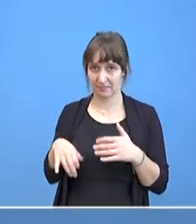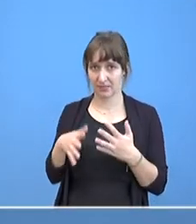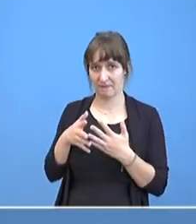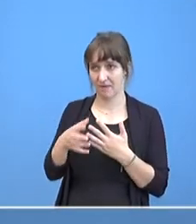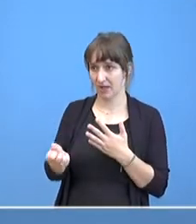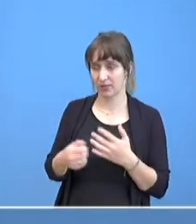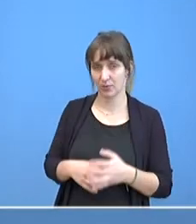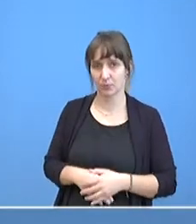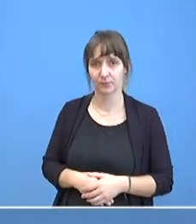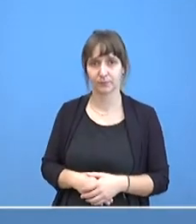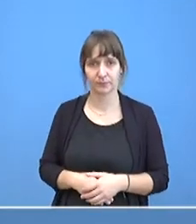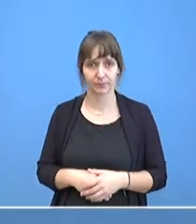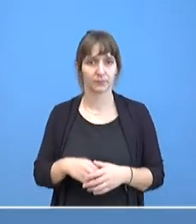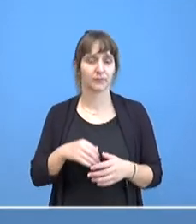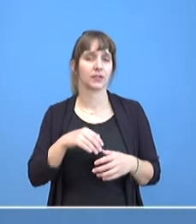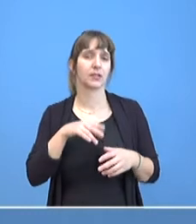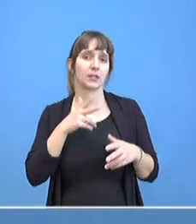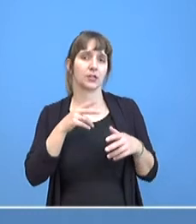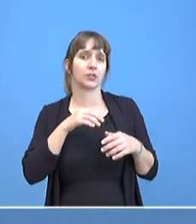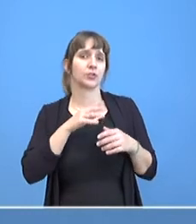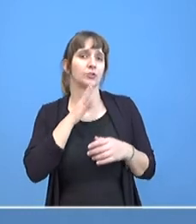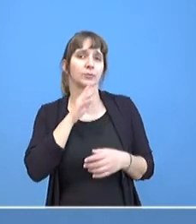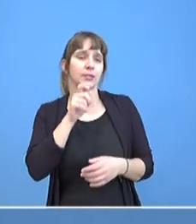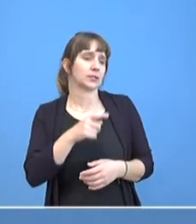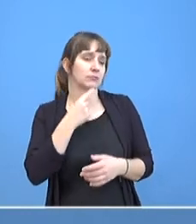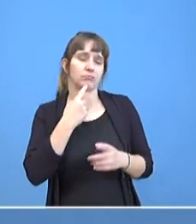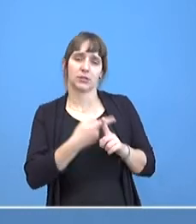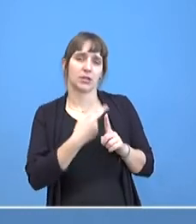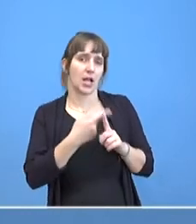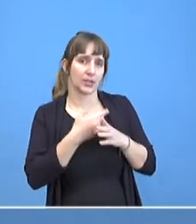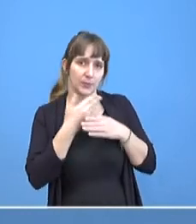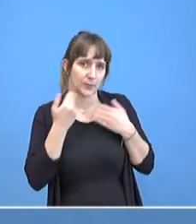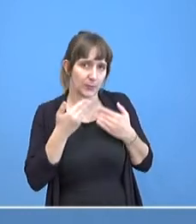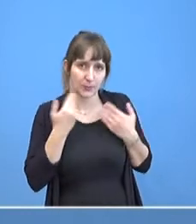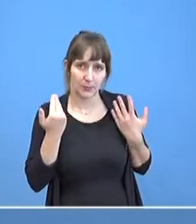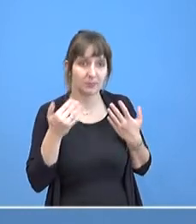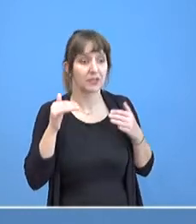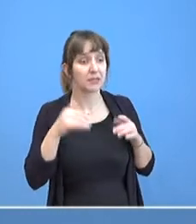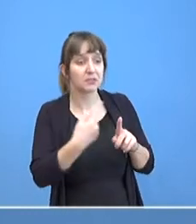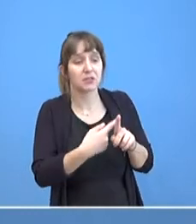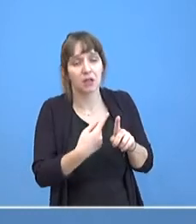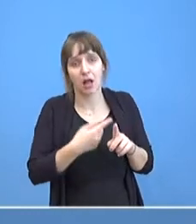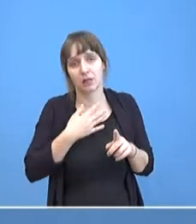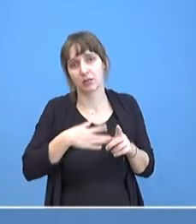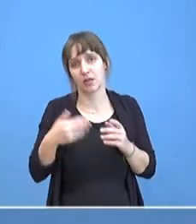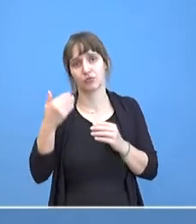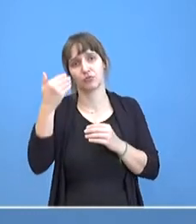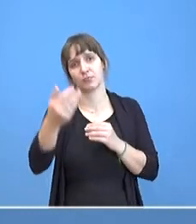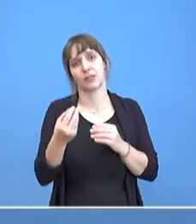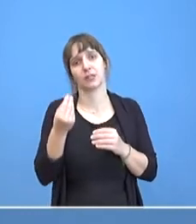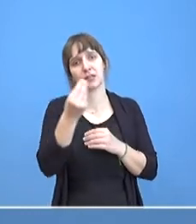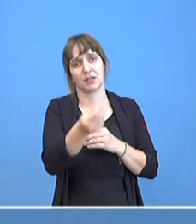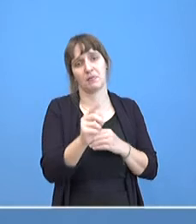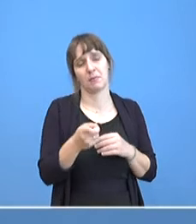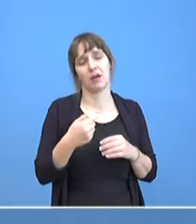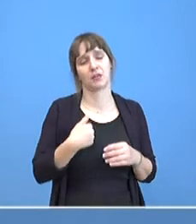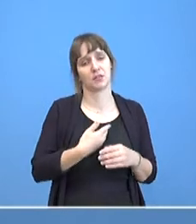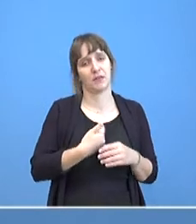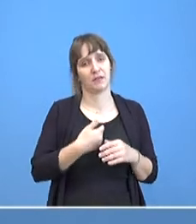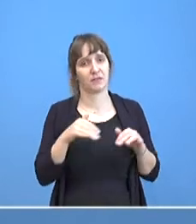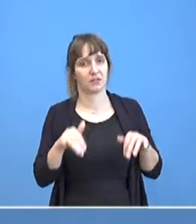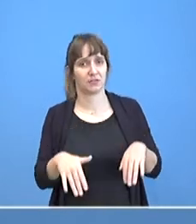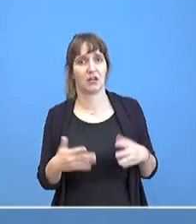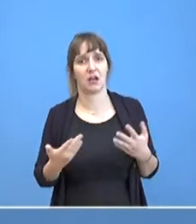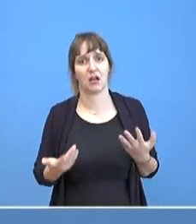Tatsächlich liegen mir dazu keine Zahlen vor. Wenn es die gibt, würde ich Ihnen die gerne nachliefern. Ich zweifle allerdings daran, dass sich die